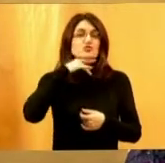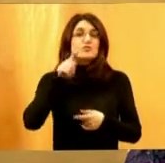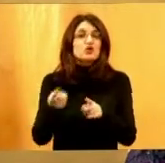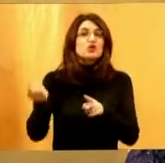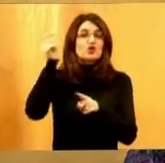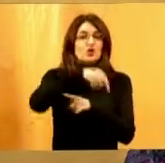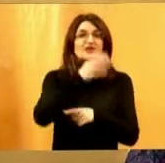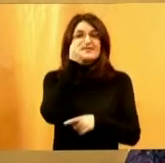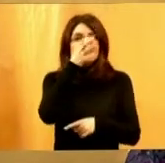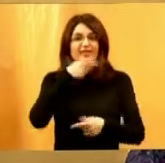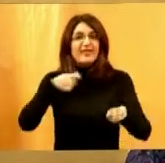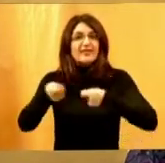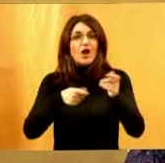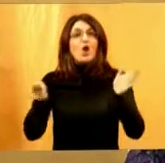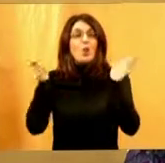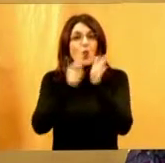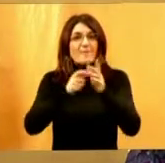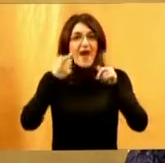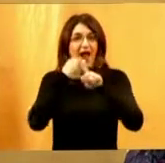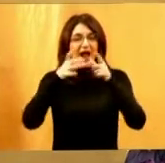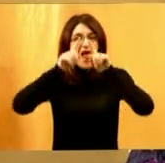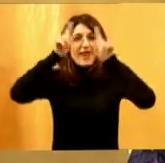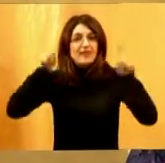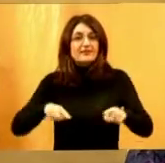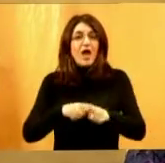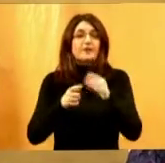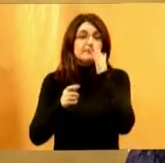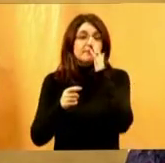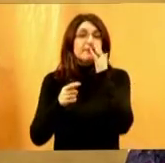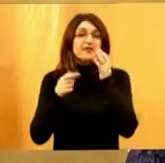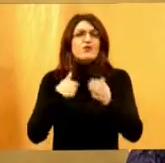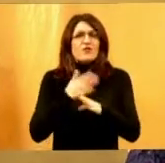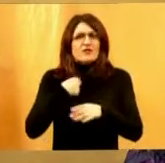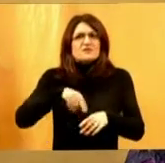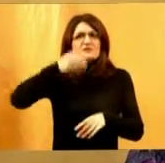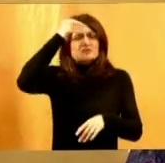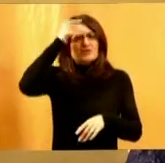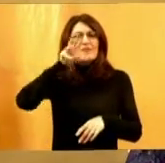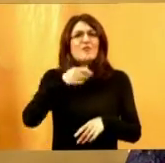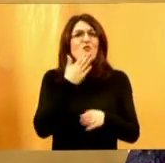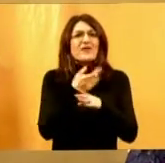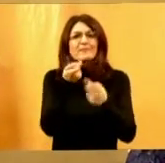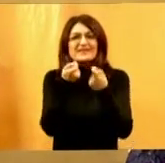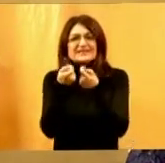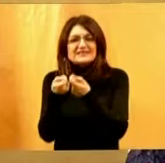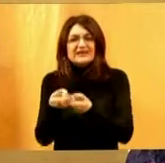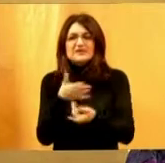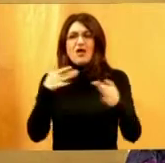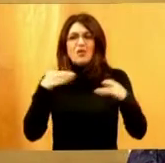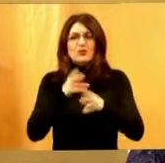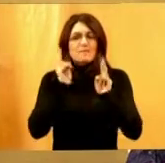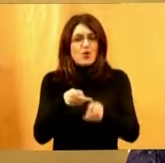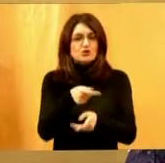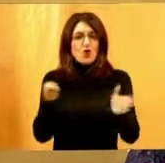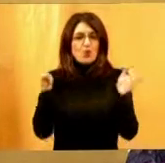na cvjetni trg, kupiti kalendar, a možda i neki drugi način. Ja se sjećam uvijek da ste imali nekakve sitnice koje su ljudi mogli